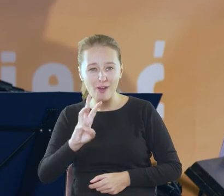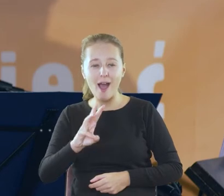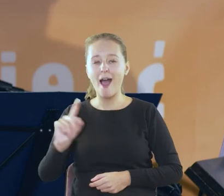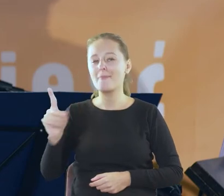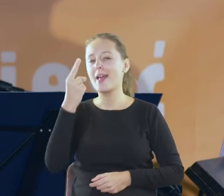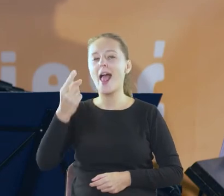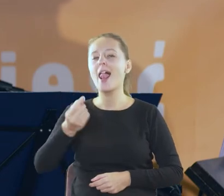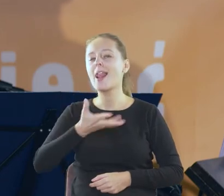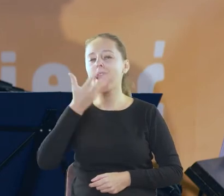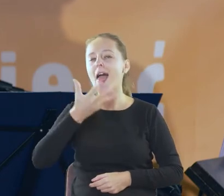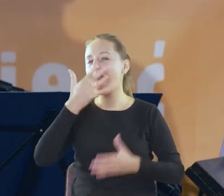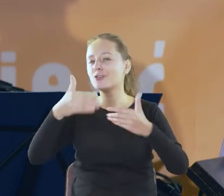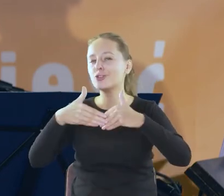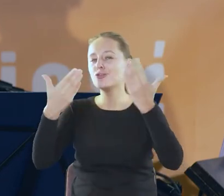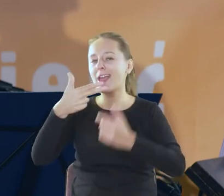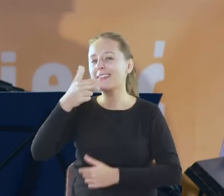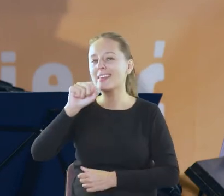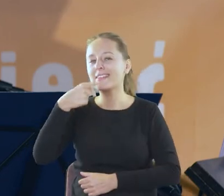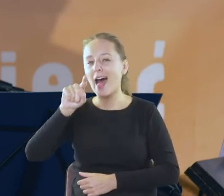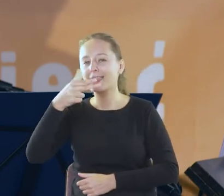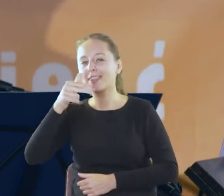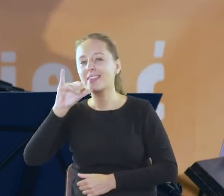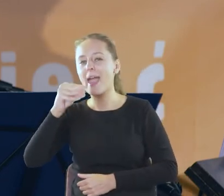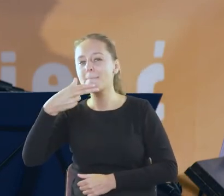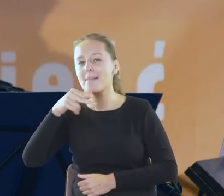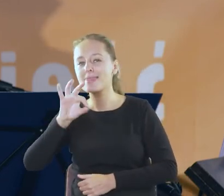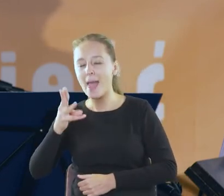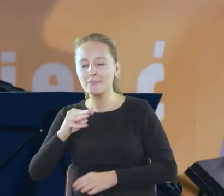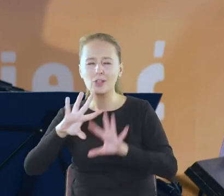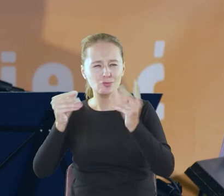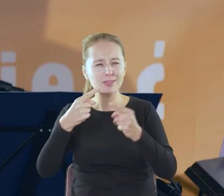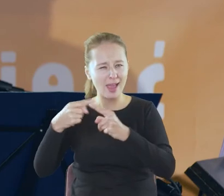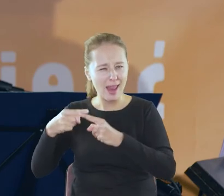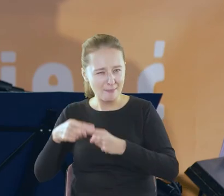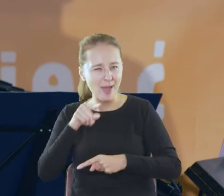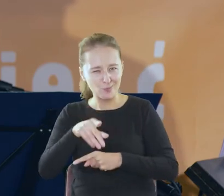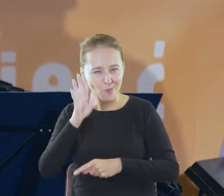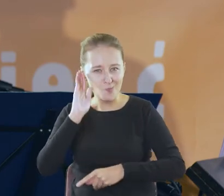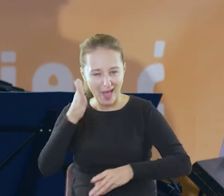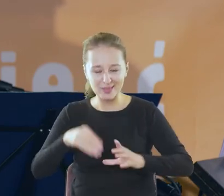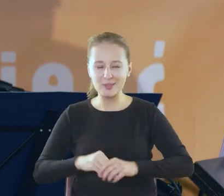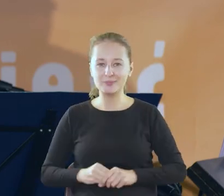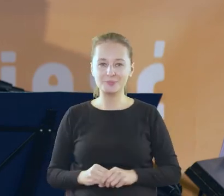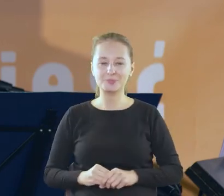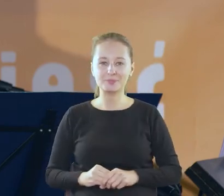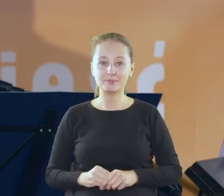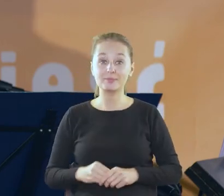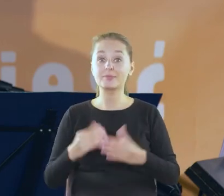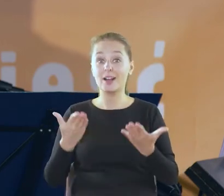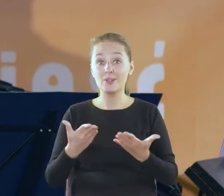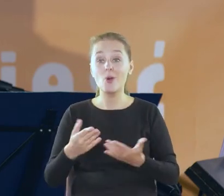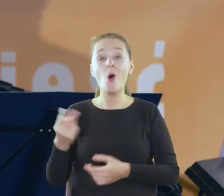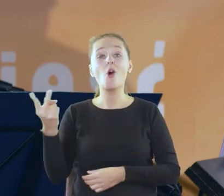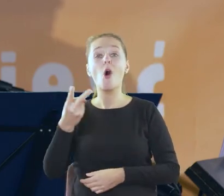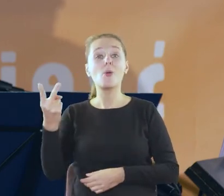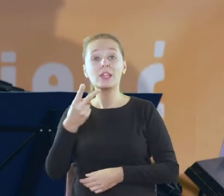nadniemańskiego dnia a te wszystkie pozostałe elementy też się tutaj pojawią więc trochę już zaspoilowałam no ale to że one się znały